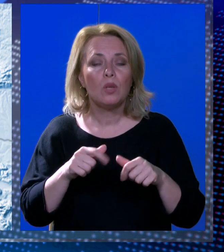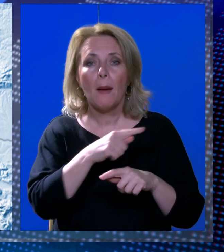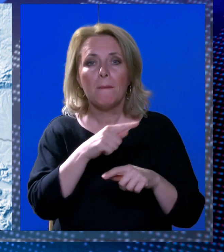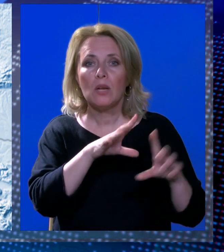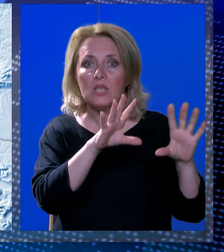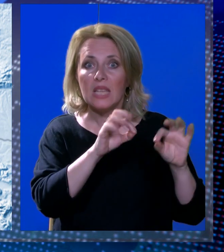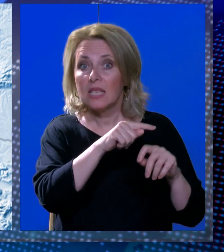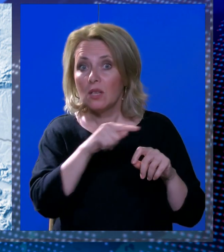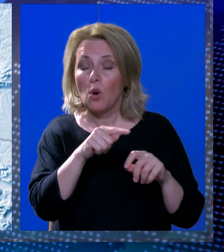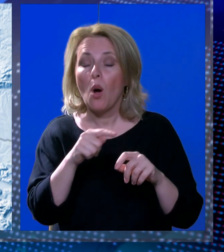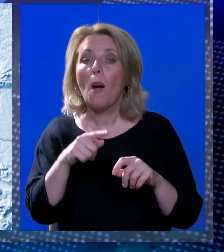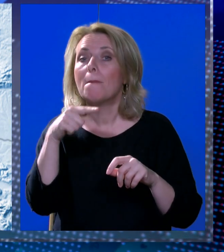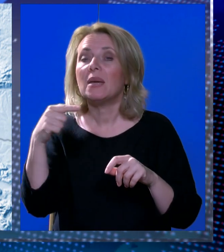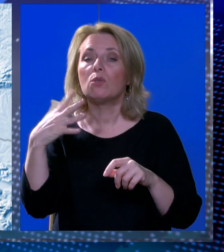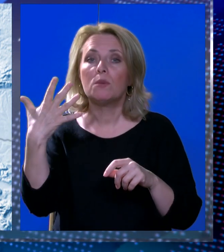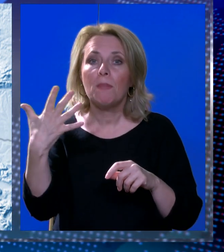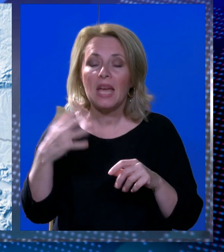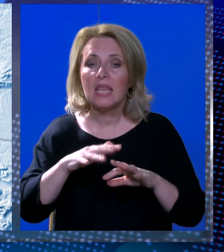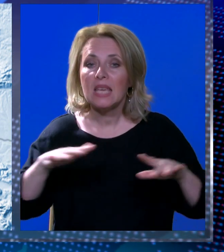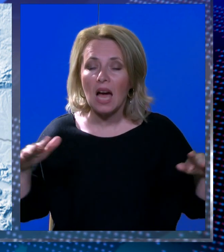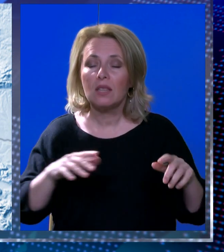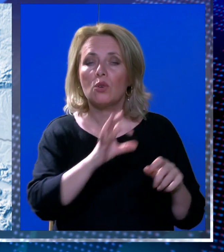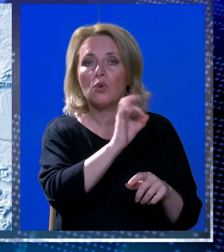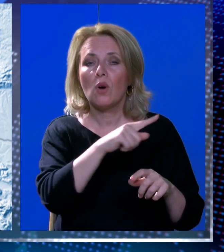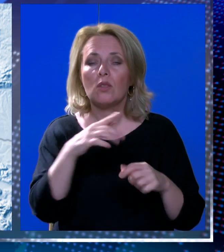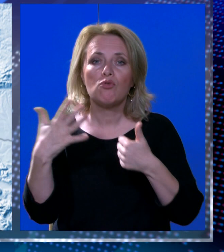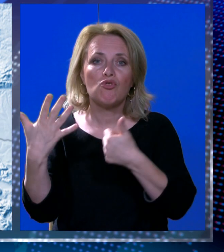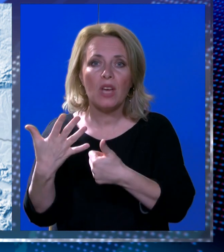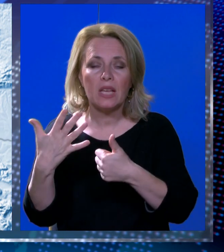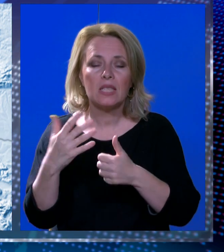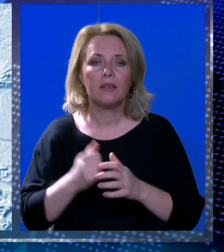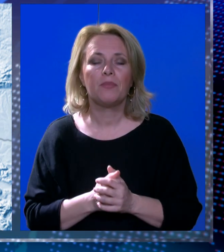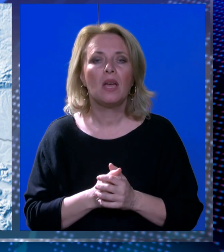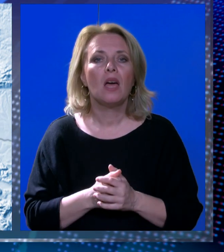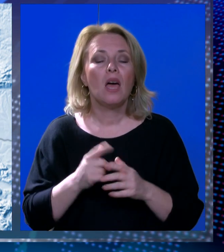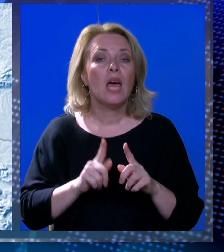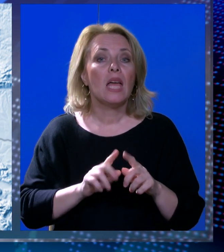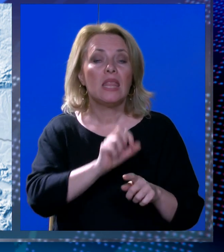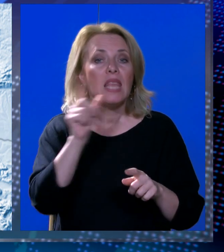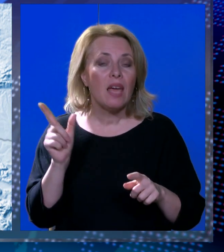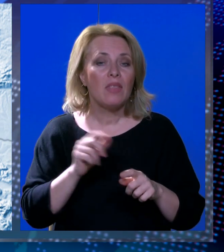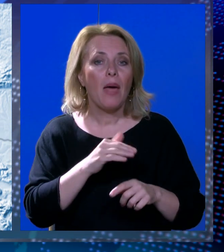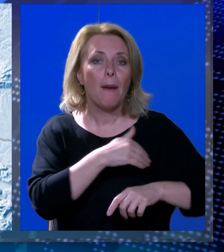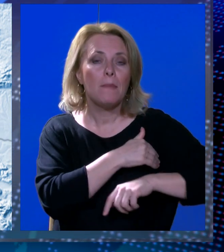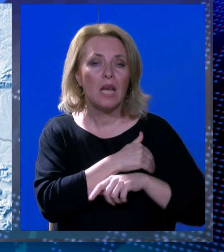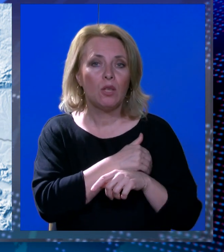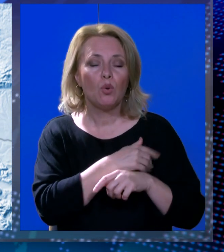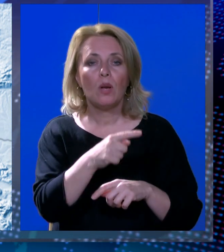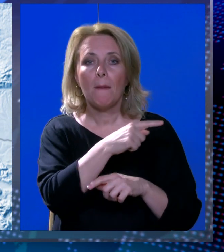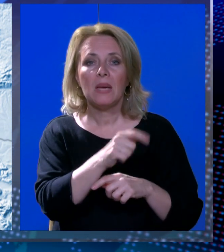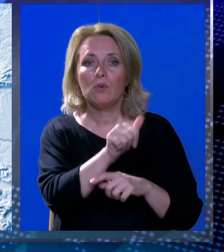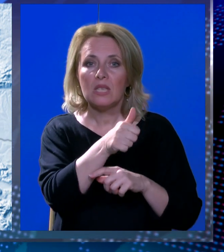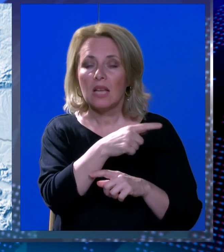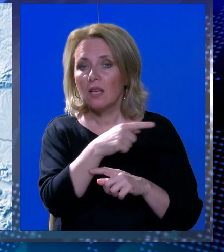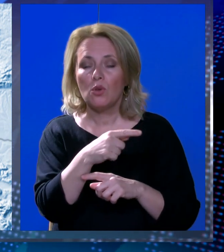između minus 10 i minus 5, na jadranu od 0 do 6, mjestimice na sjeveru malo niža, a najviša dnevna temperatura između